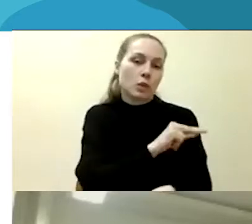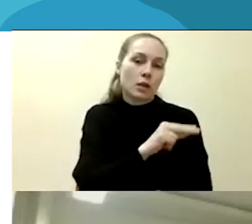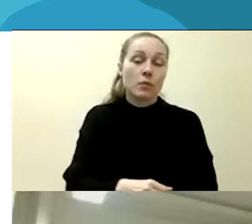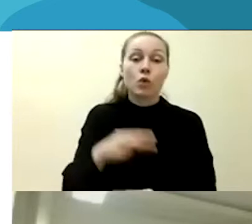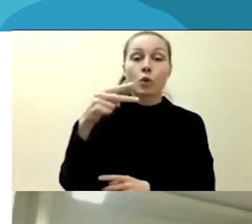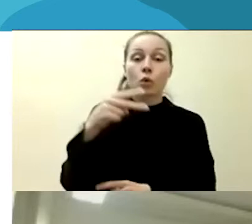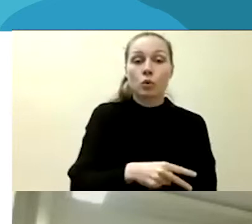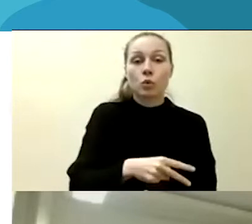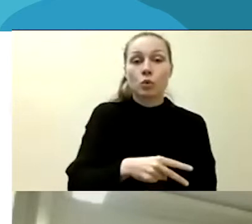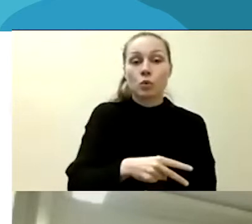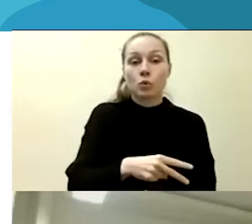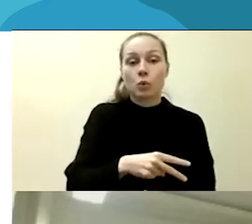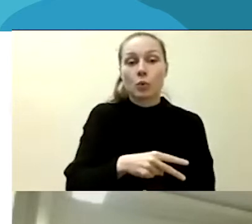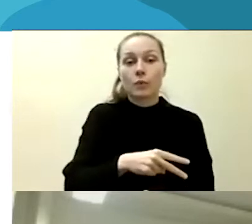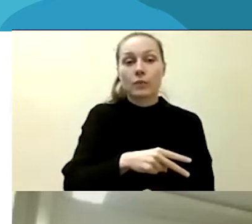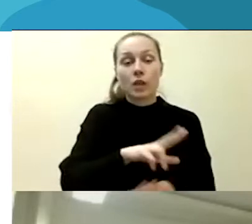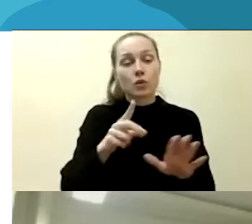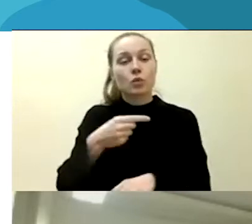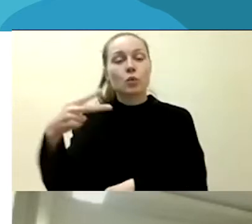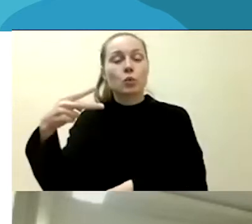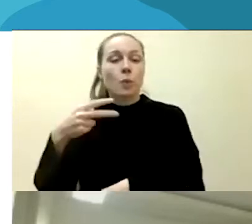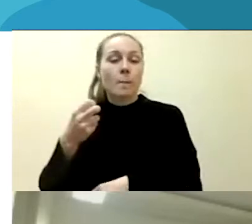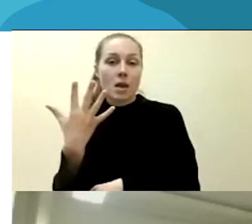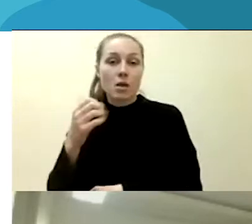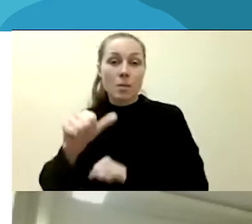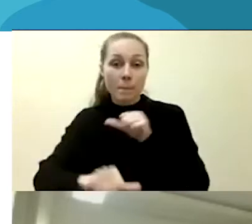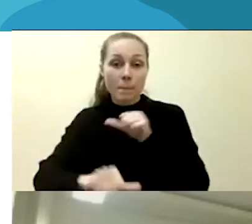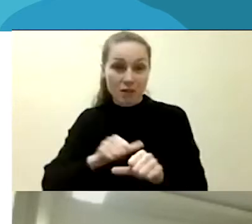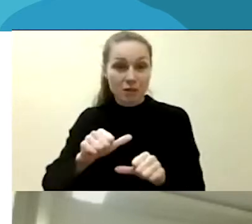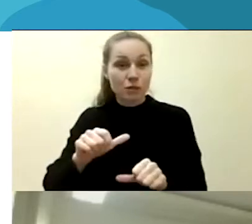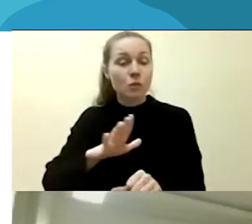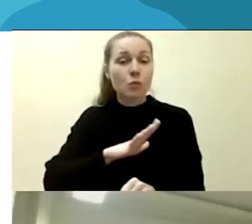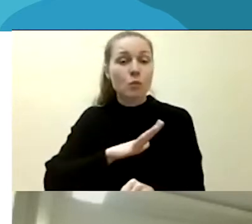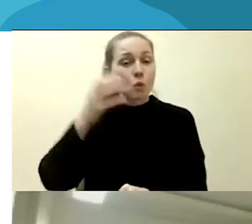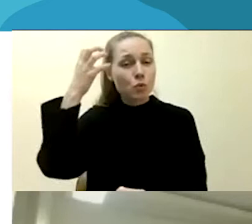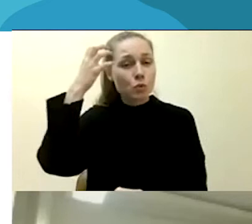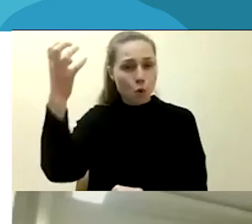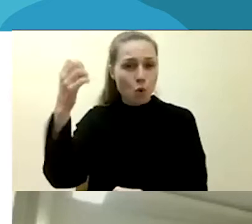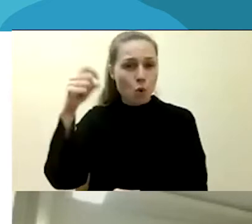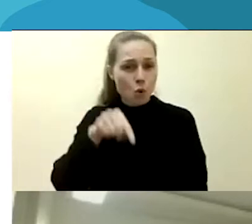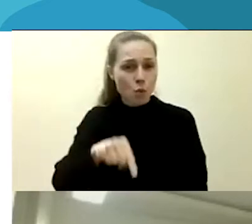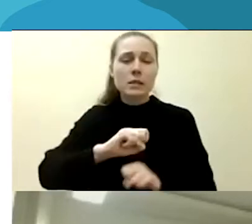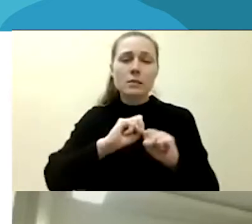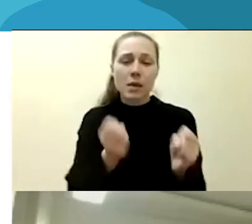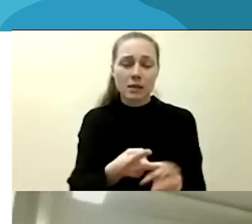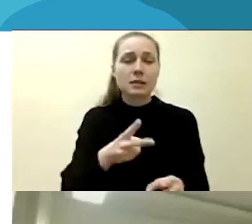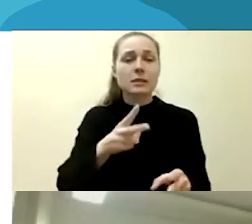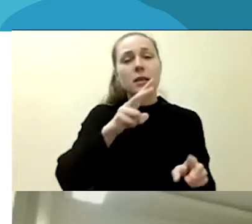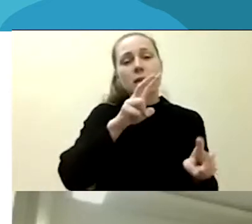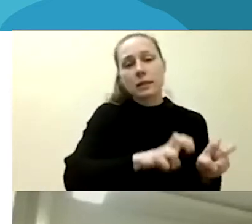metais mes turėjome tik tai Stockholme specialiuosius tyrėjus, kurie